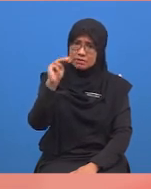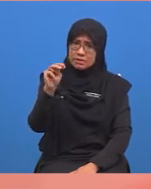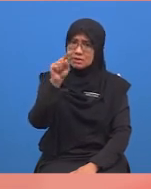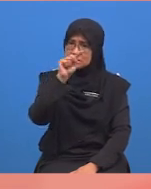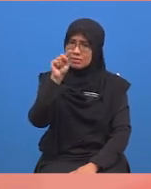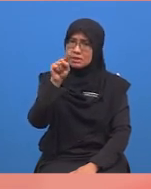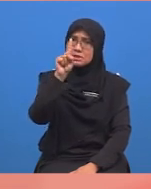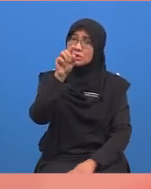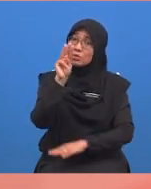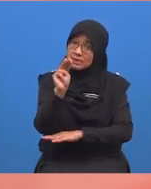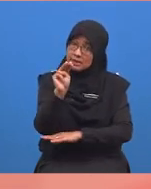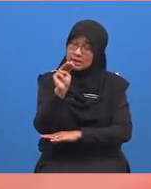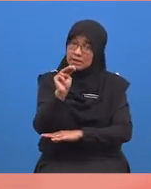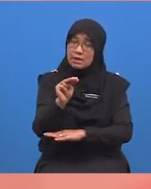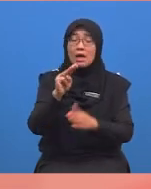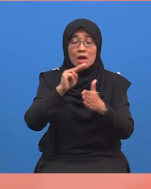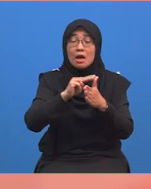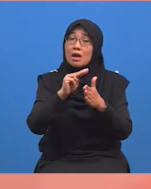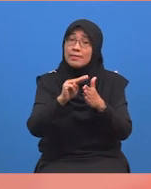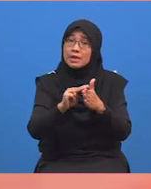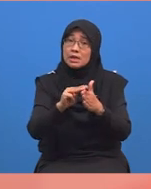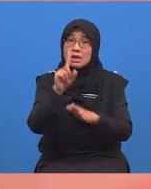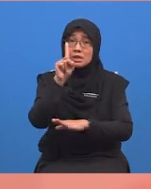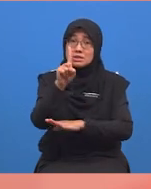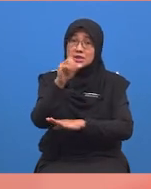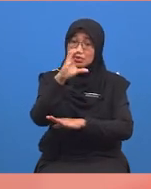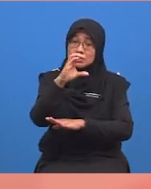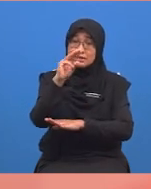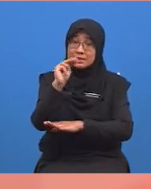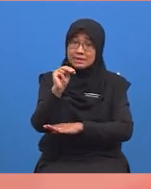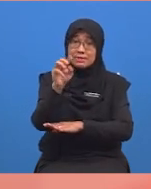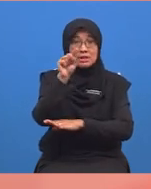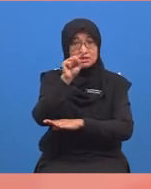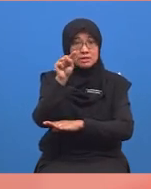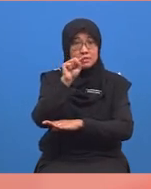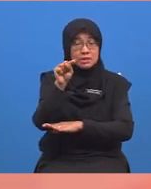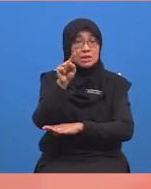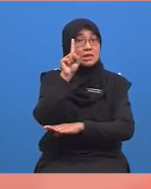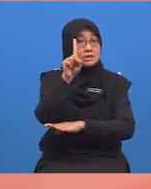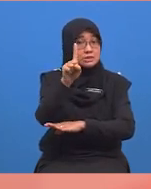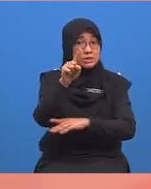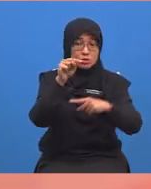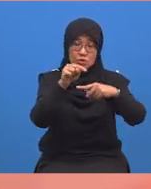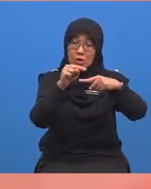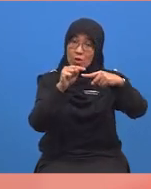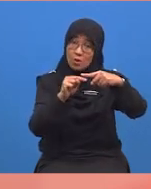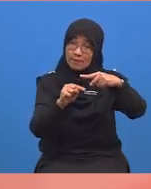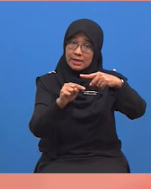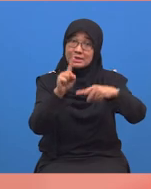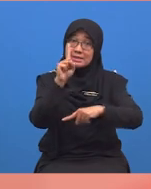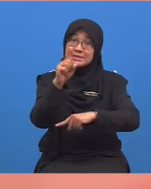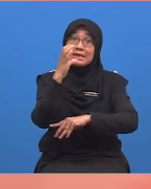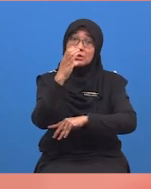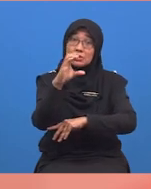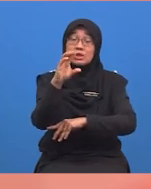satu meter. Maka, satu sentimeter bersamaan satu dibahagi